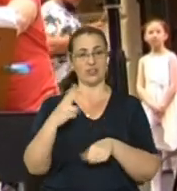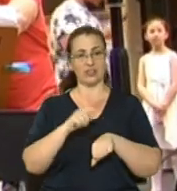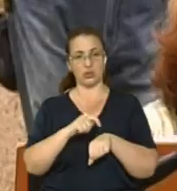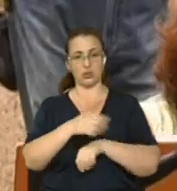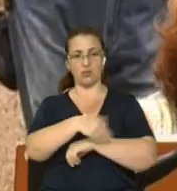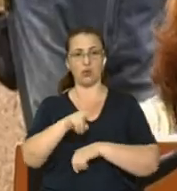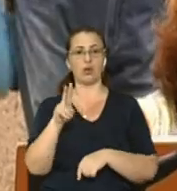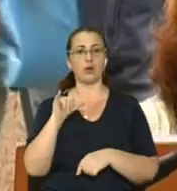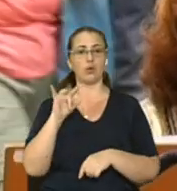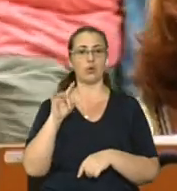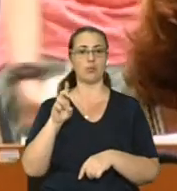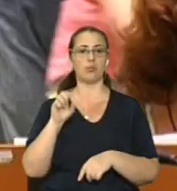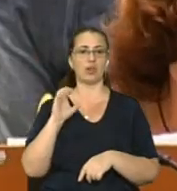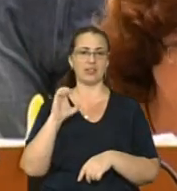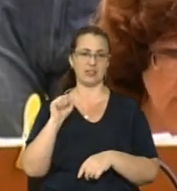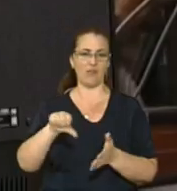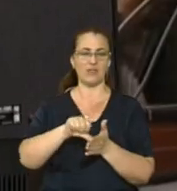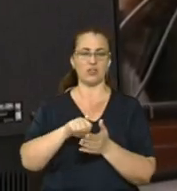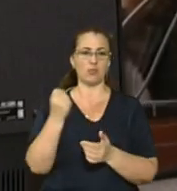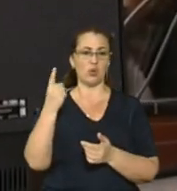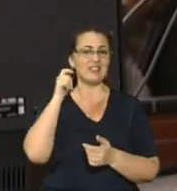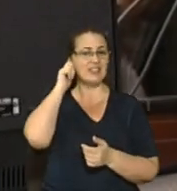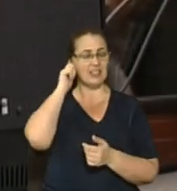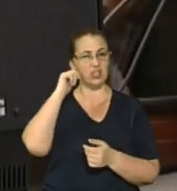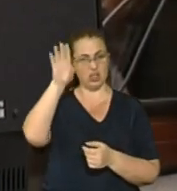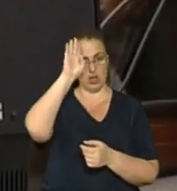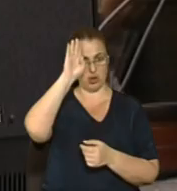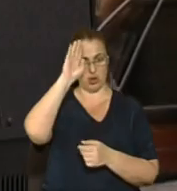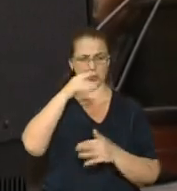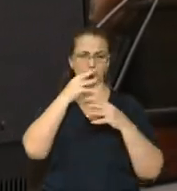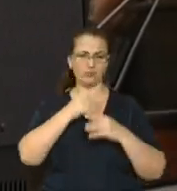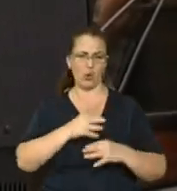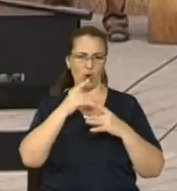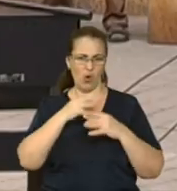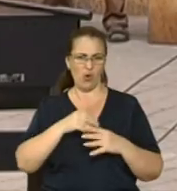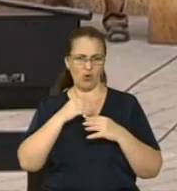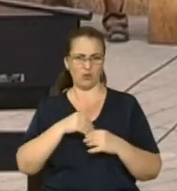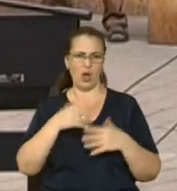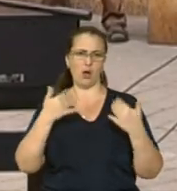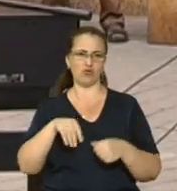на вулиці Курбаса виступив 11-річний Денис Мокрик. Лопча каже, що грає на саксофоні три роки.